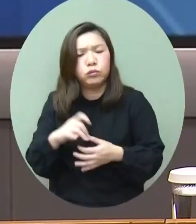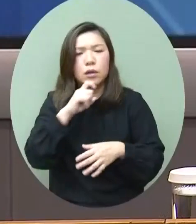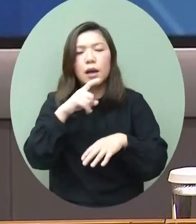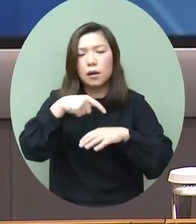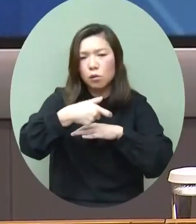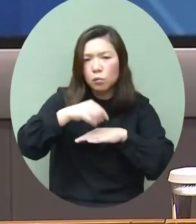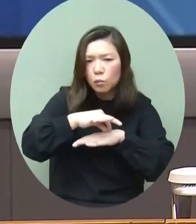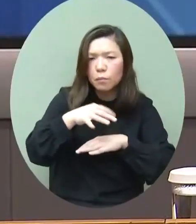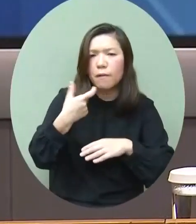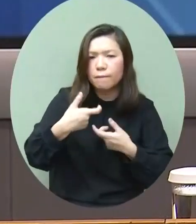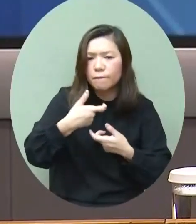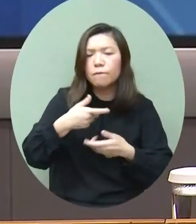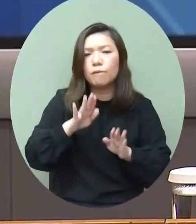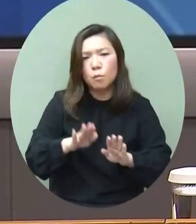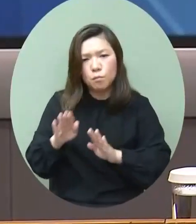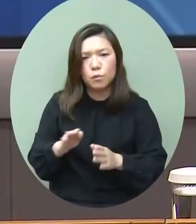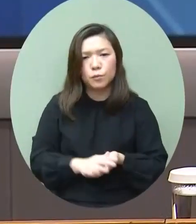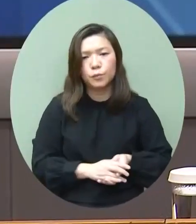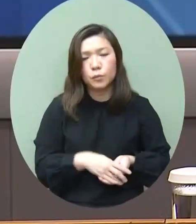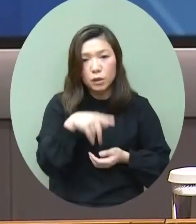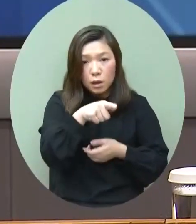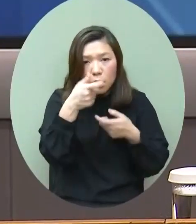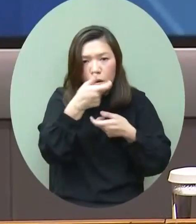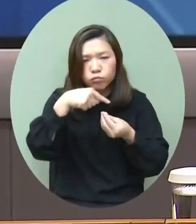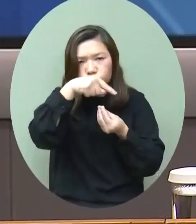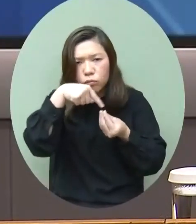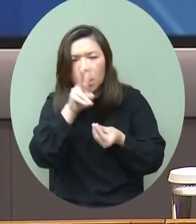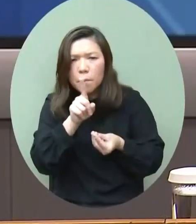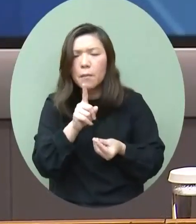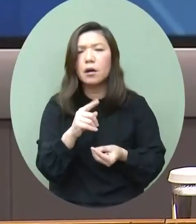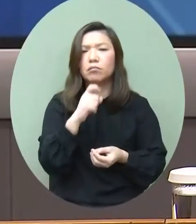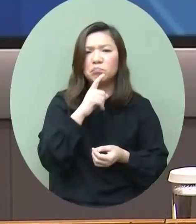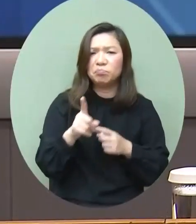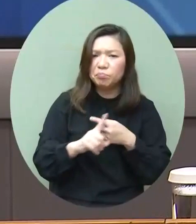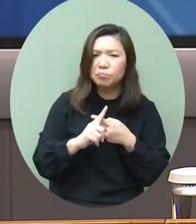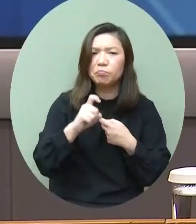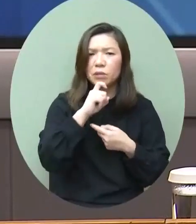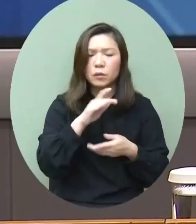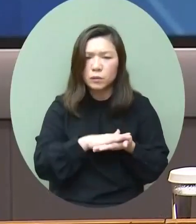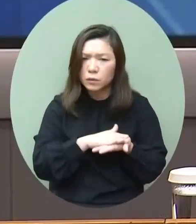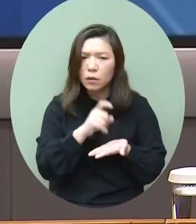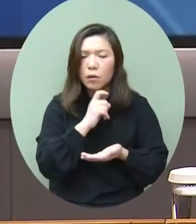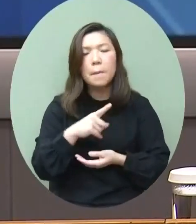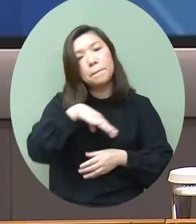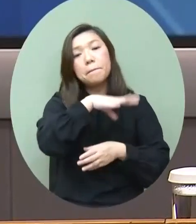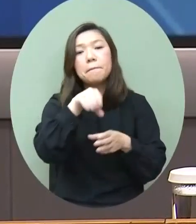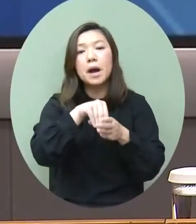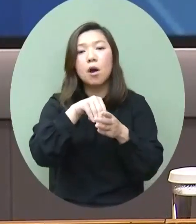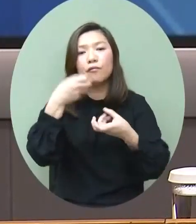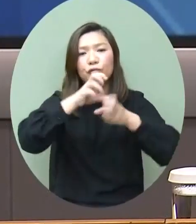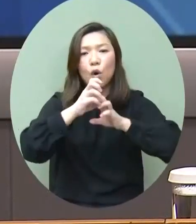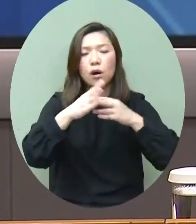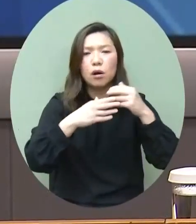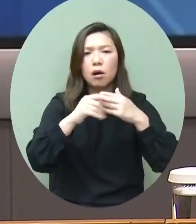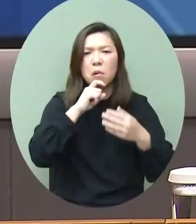從一個比較宏觀的經濟角度來看環球市場近日出現了各種風險事件大家都知道包括科技股